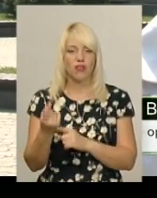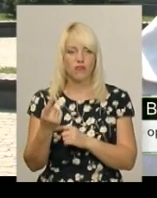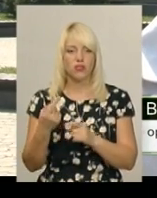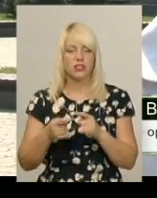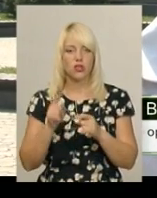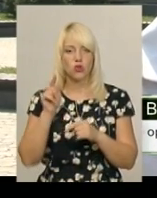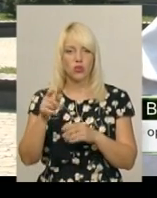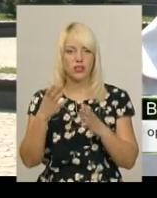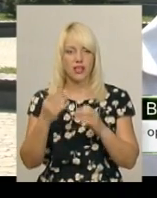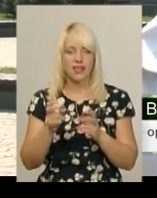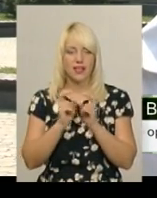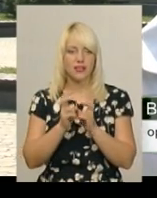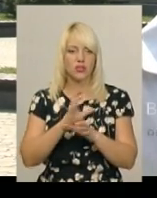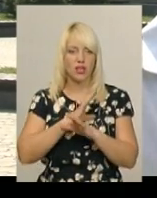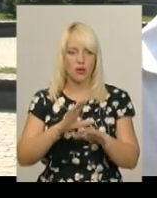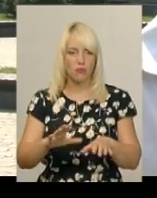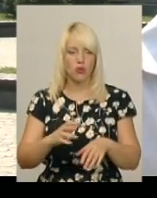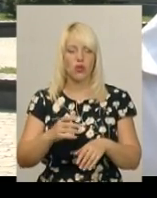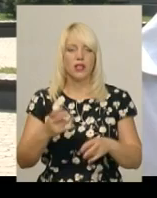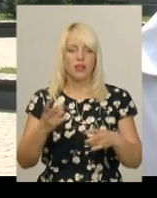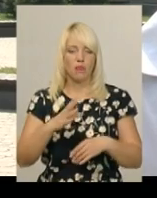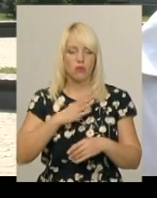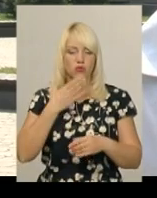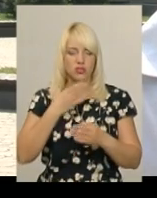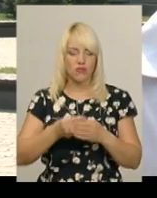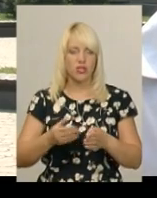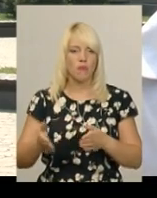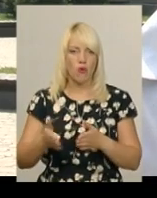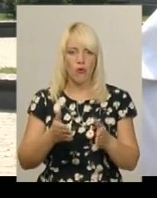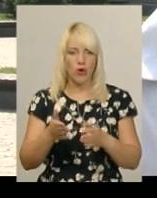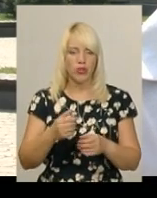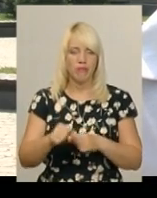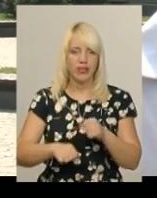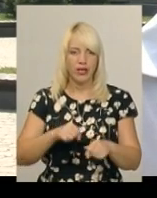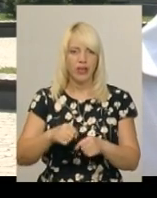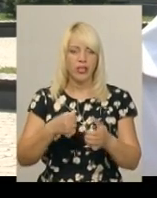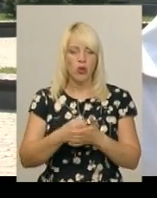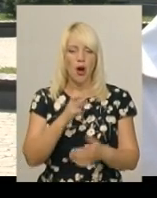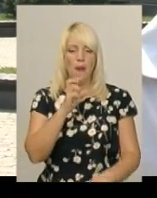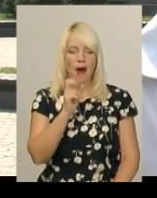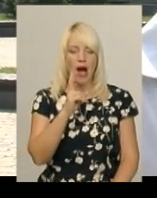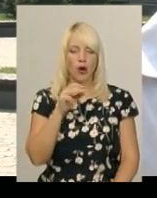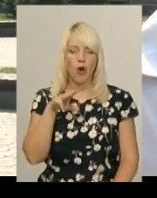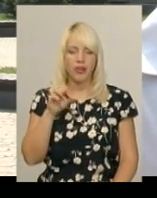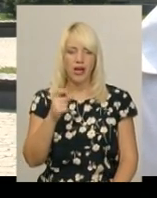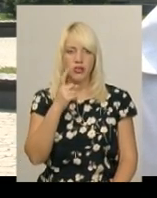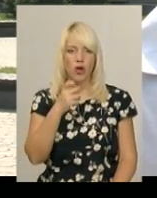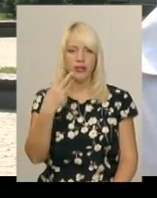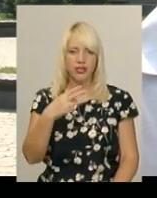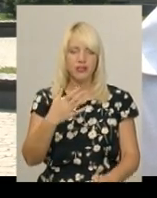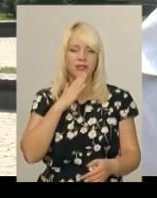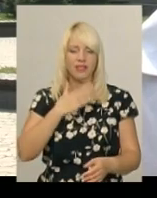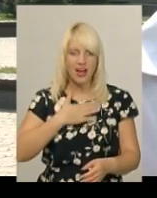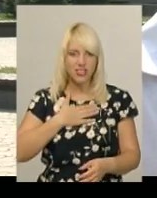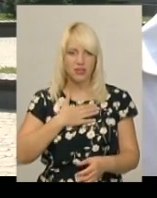що того дня електрички не було. Довелося своїм ходом їхати до Бакоти, 130 кілометрів, нашими фронтовими дорогами розбитими.